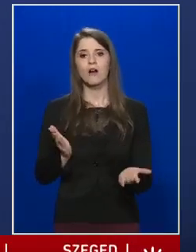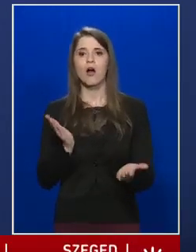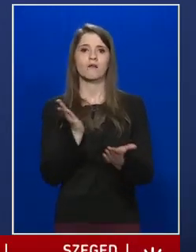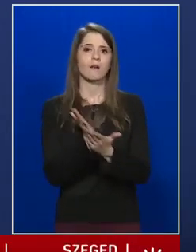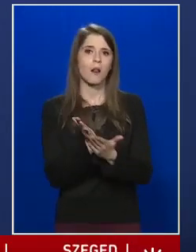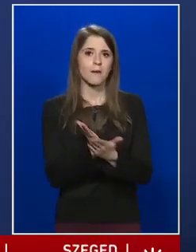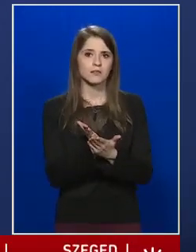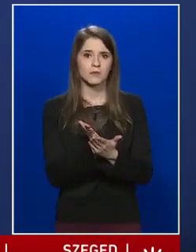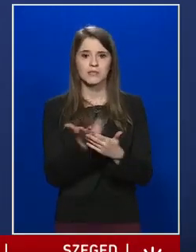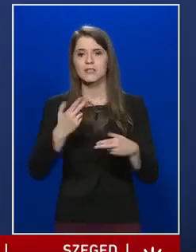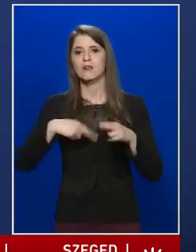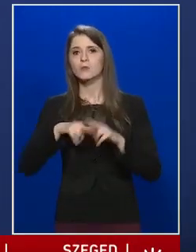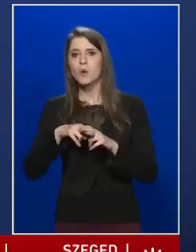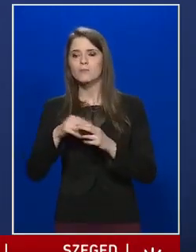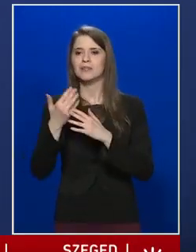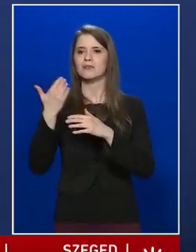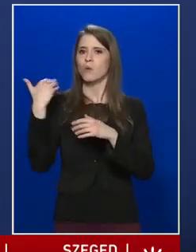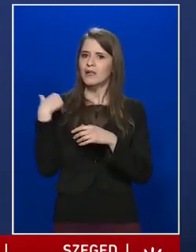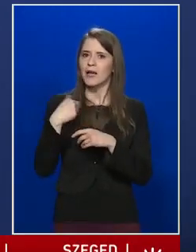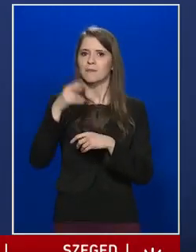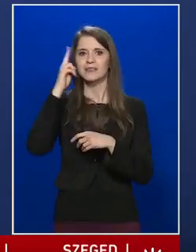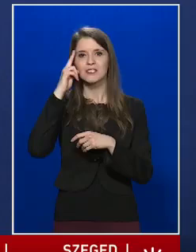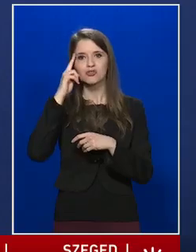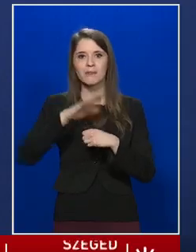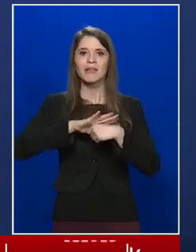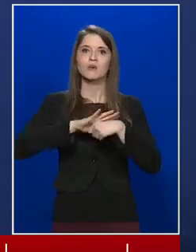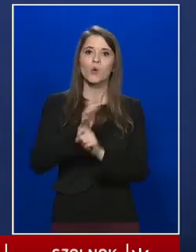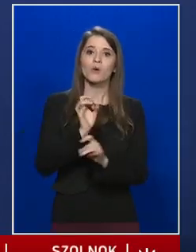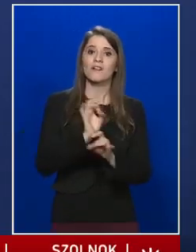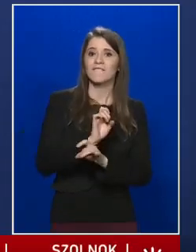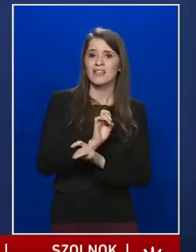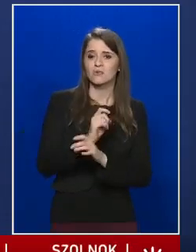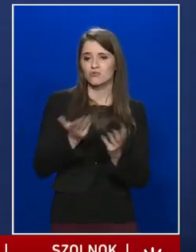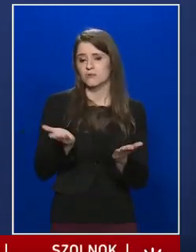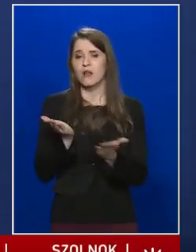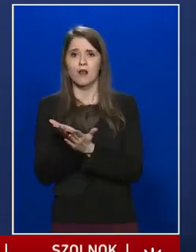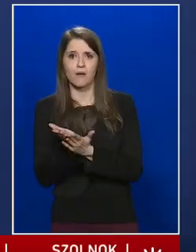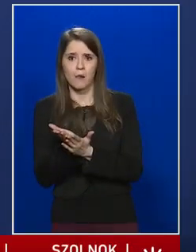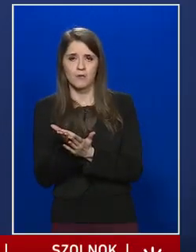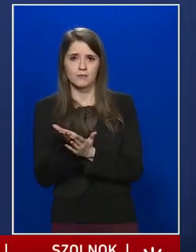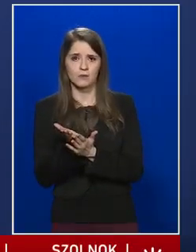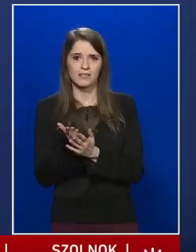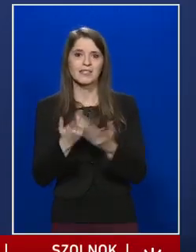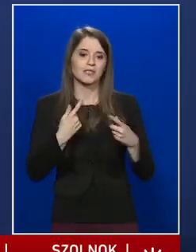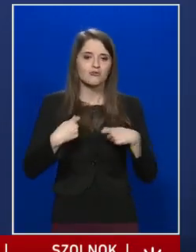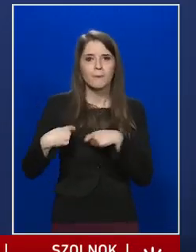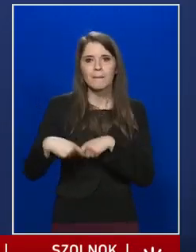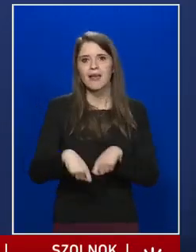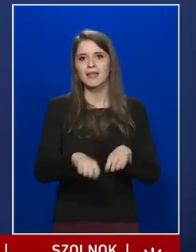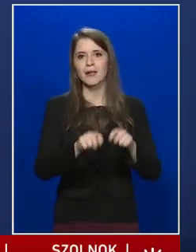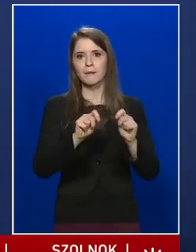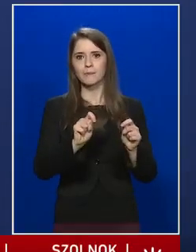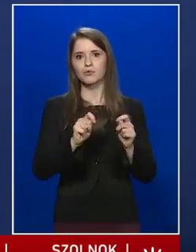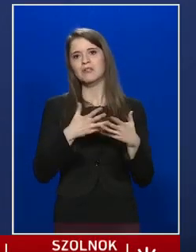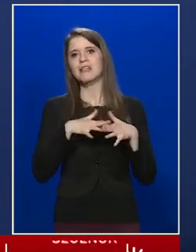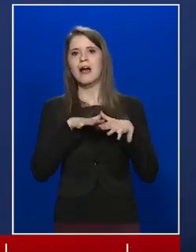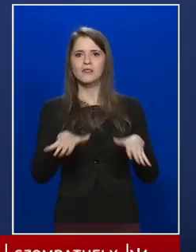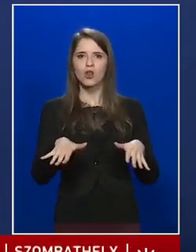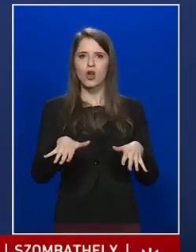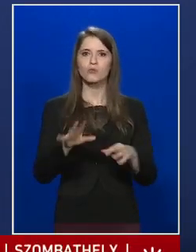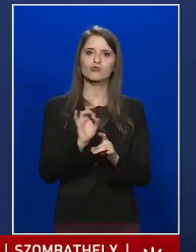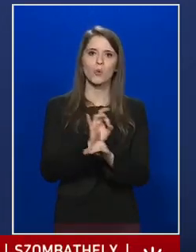a többi ismert, korábbról ismert koronavírushoz, és tulajdonképpen beépül az átlagos